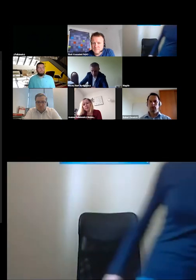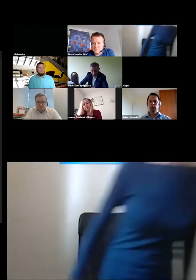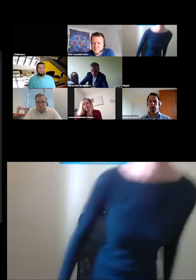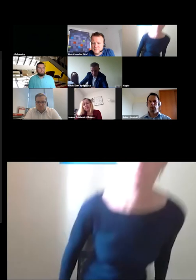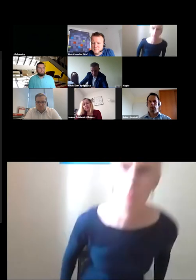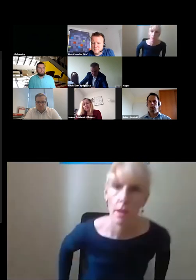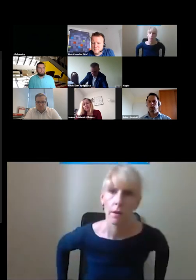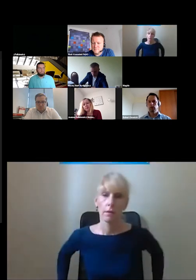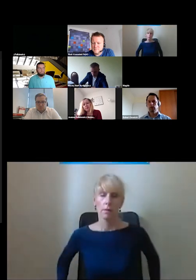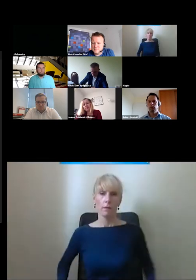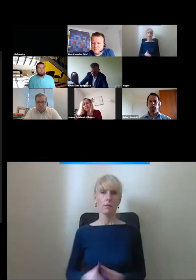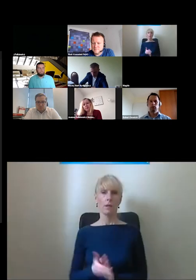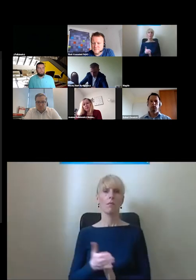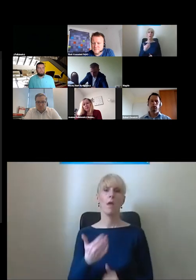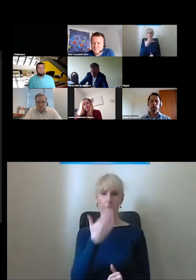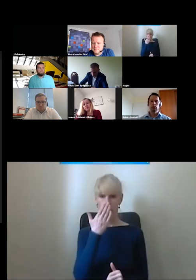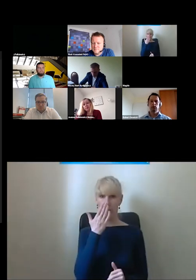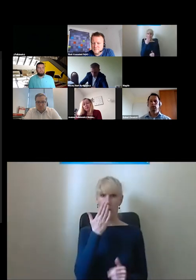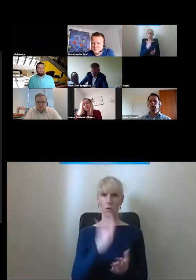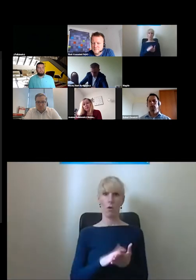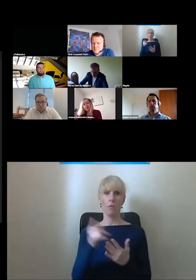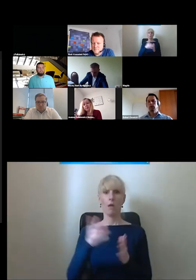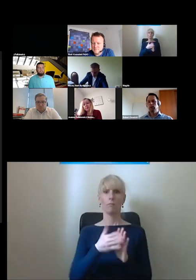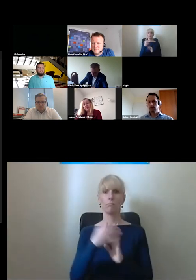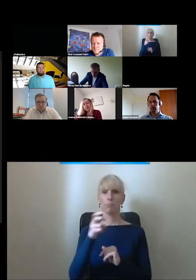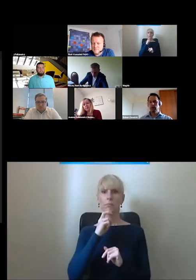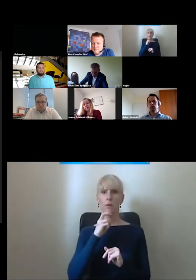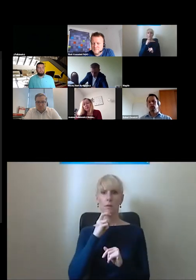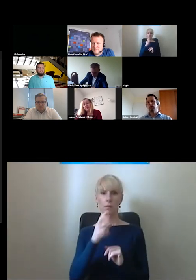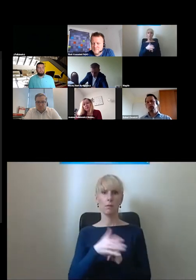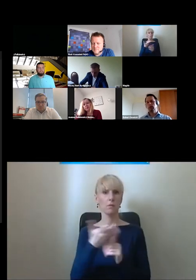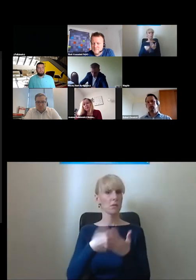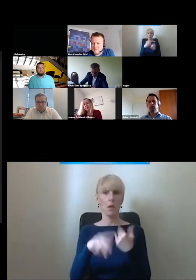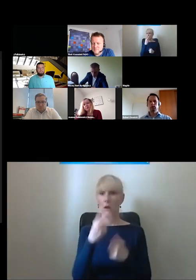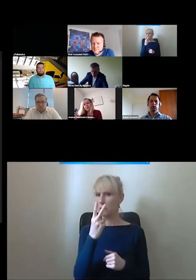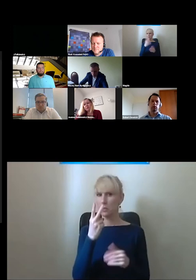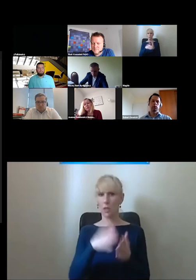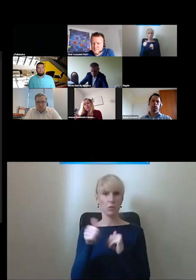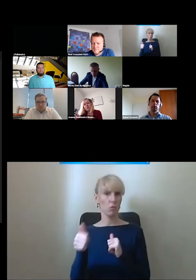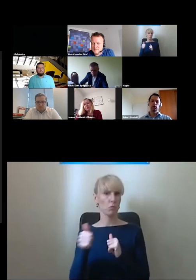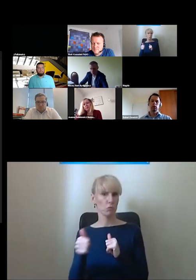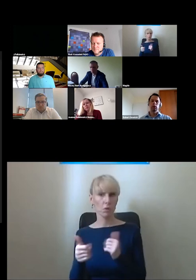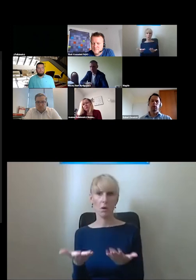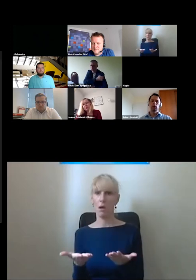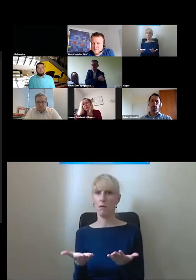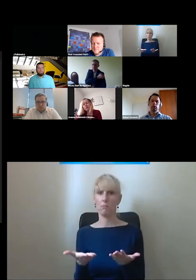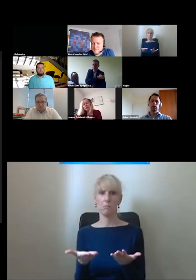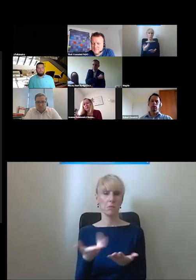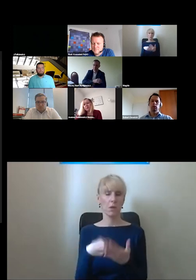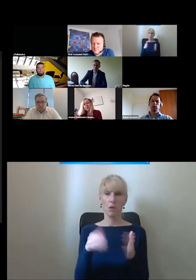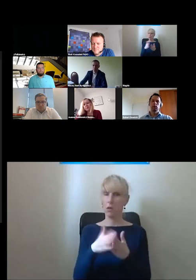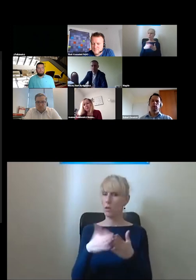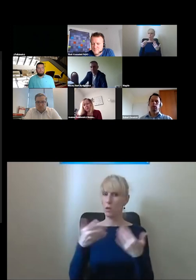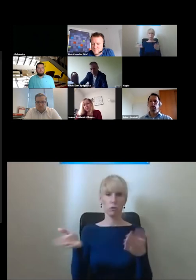gdzie tak naprawdę już nie widać nic ani nie widać tego guzika ani nie widać drzwi